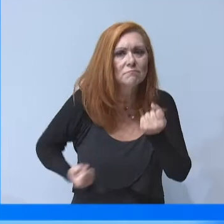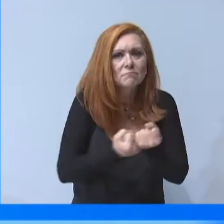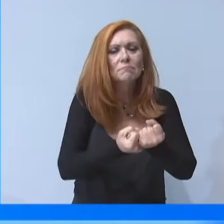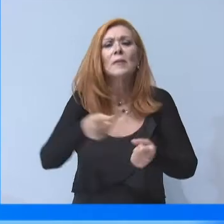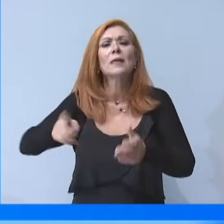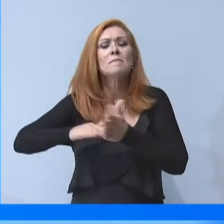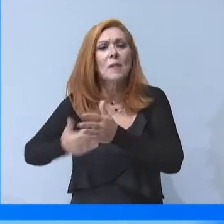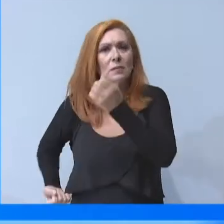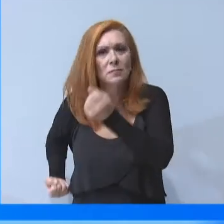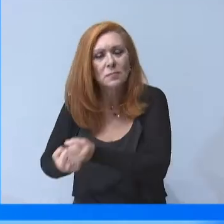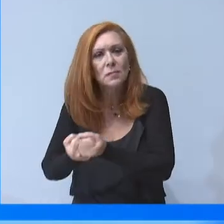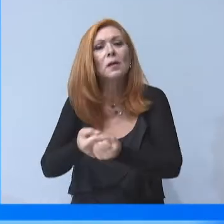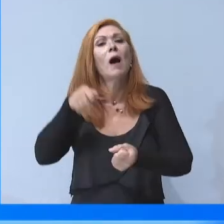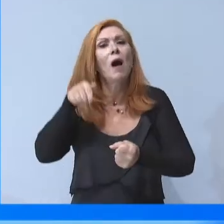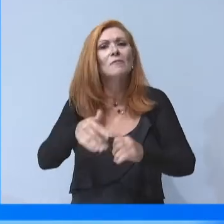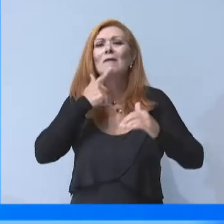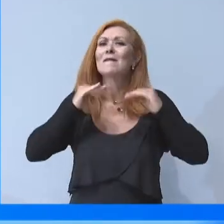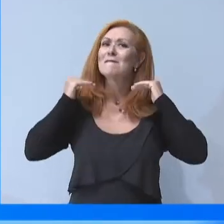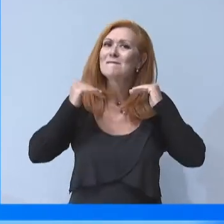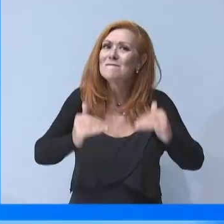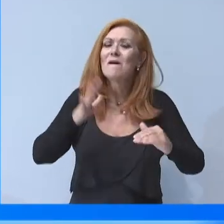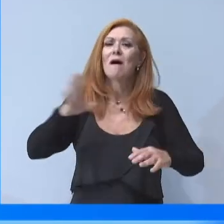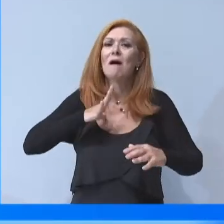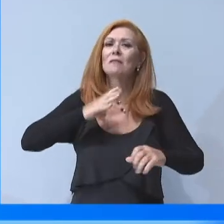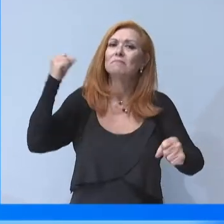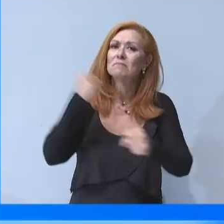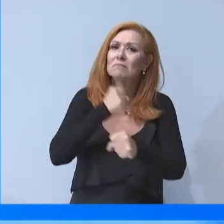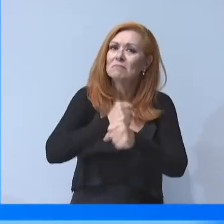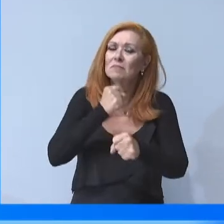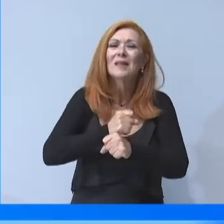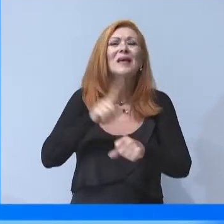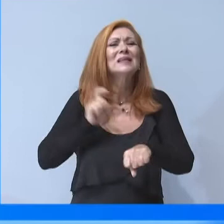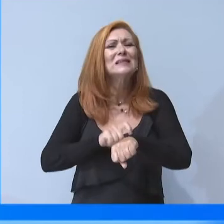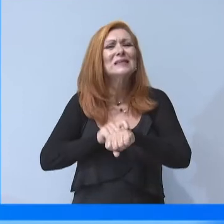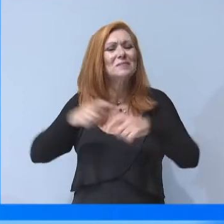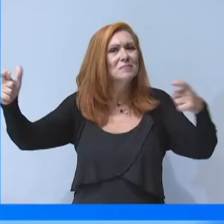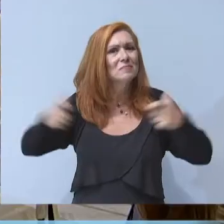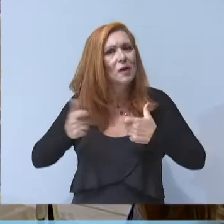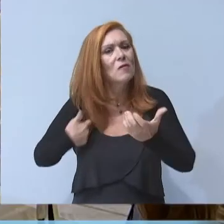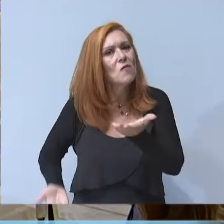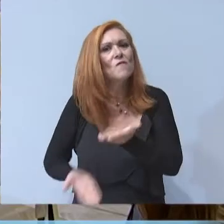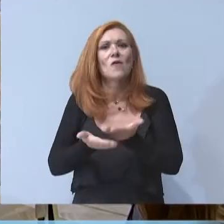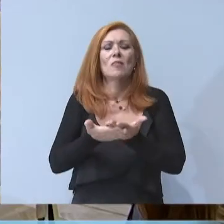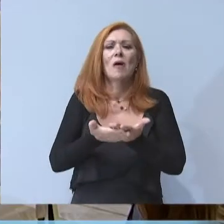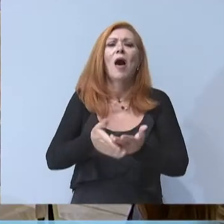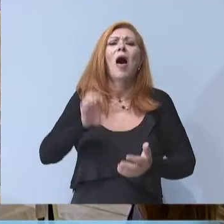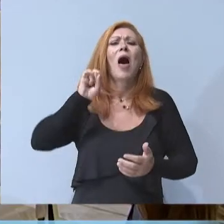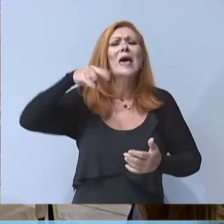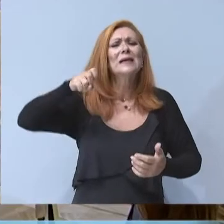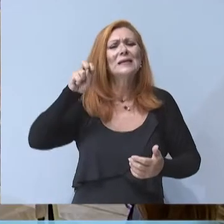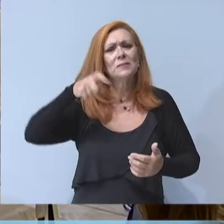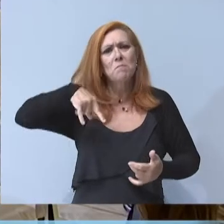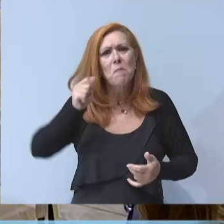όρθιο τόσο τον παραγωγικό ιστό όσο και τον κόσμο της εργασίας στη διάρκεια της πανδημίας. Είναι οι κοινοτικοί πόροι από το ΕΣΠΑ και το Ταμείο